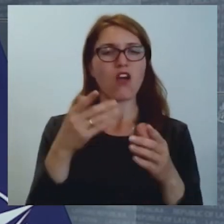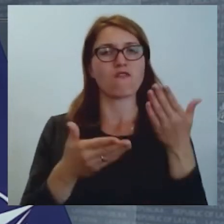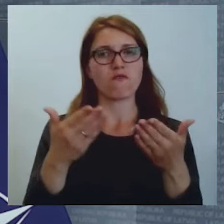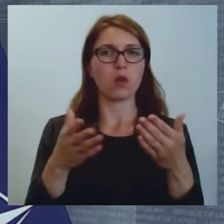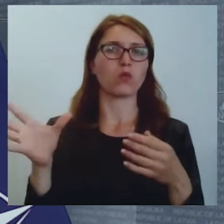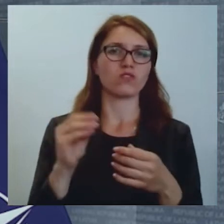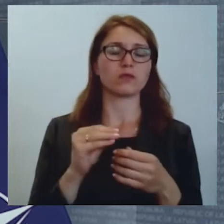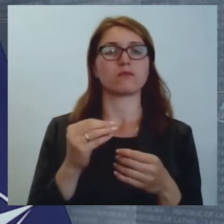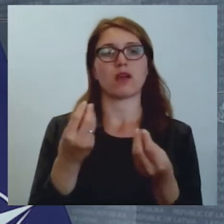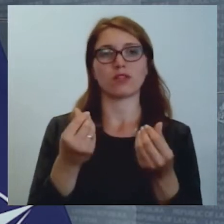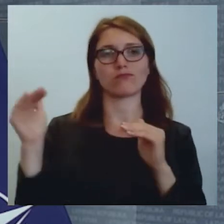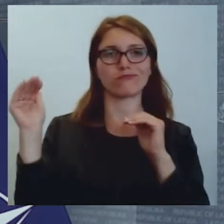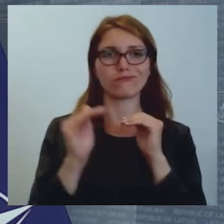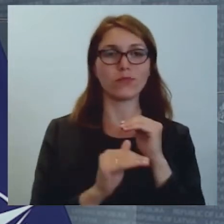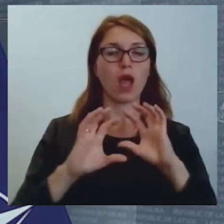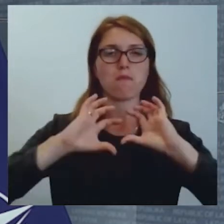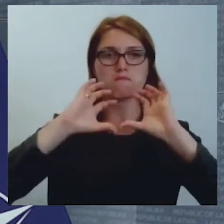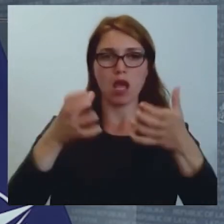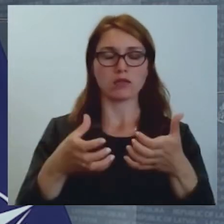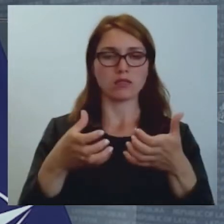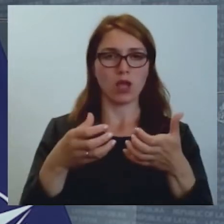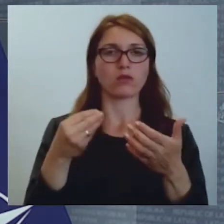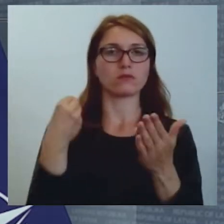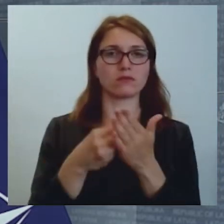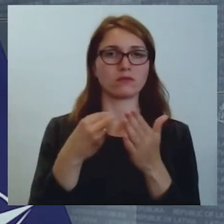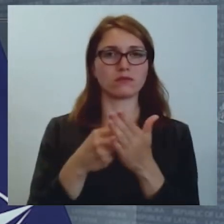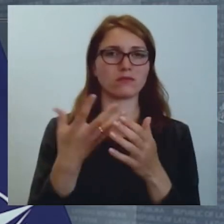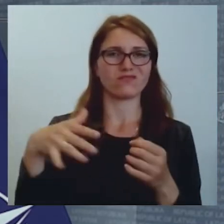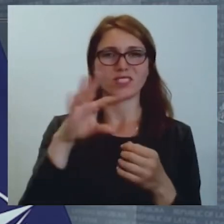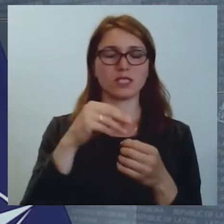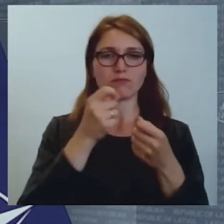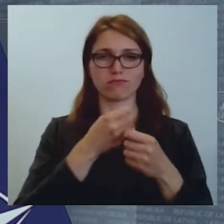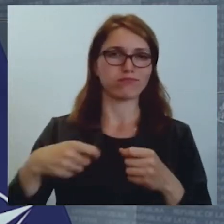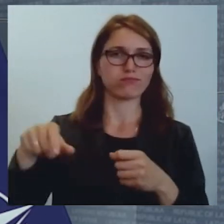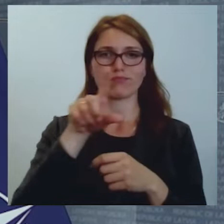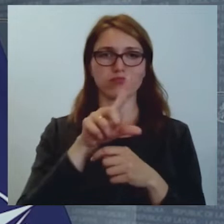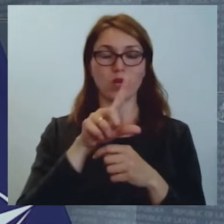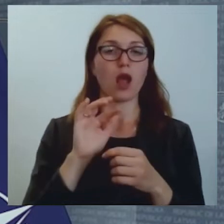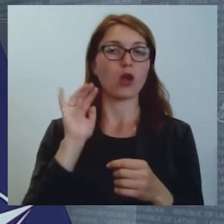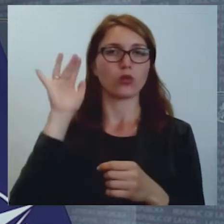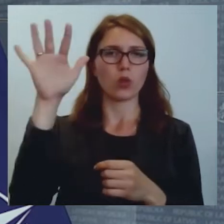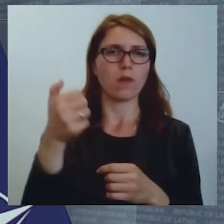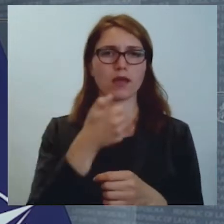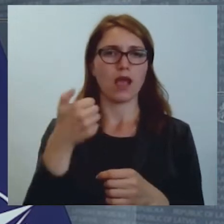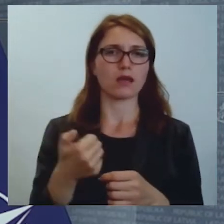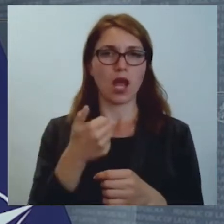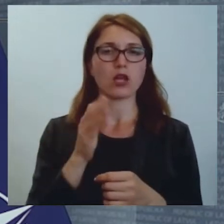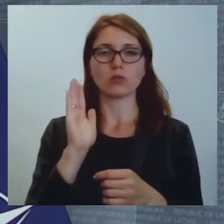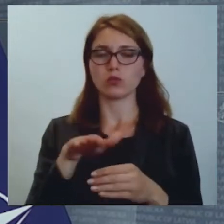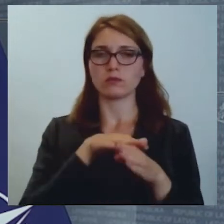globālās energo resursa cenu palielināšanās. Turpmākie gadi būs piesātināti ar